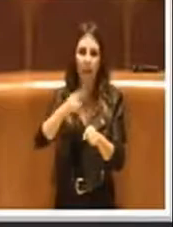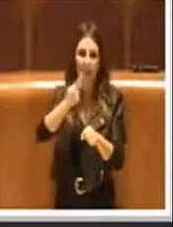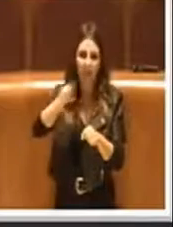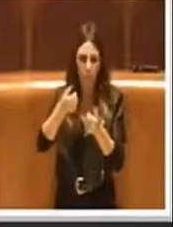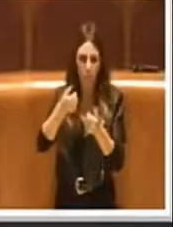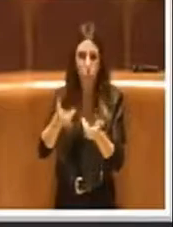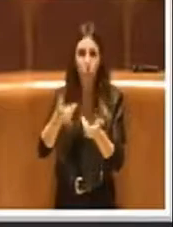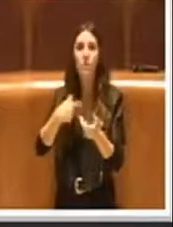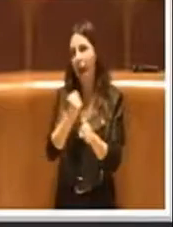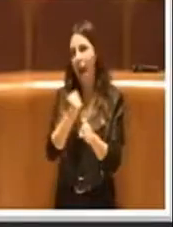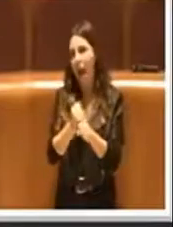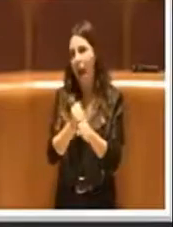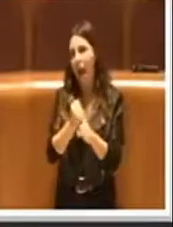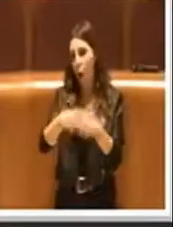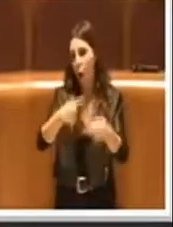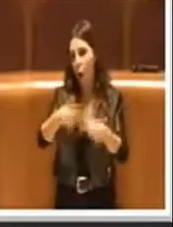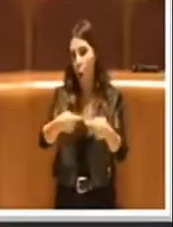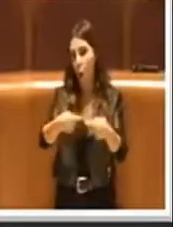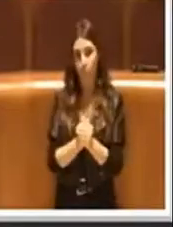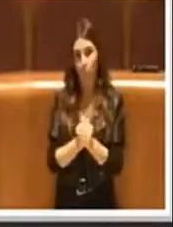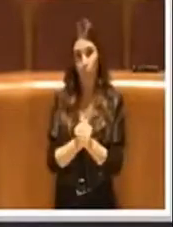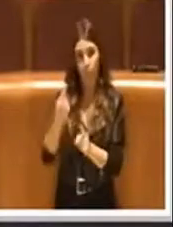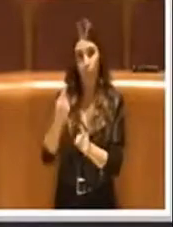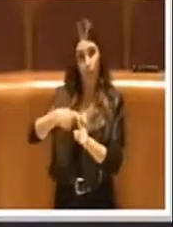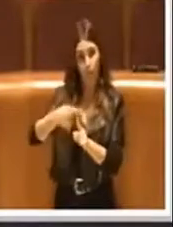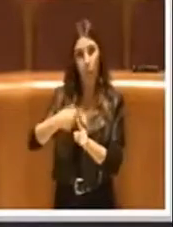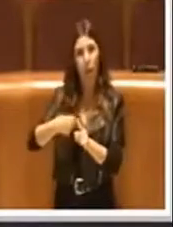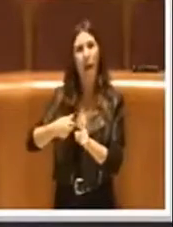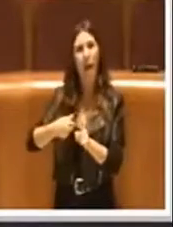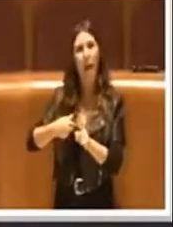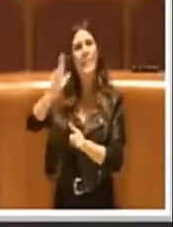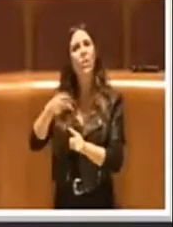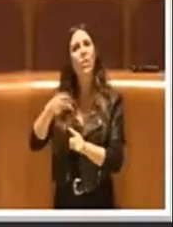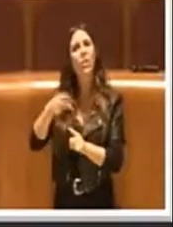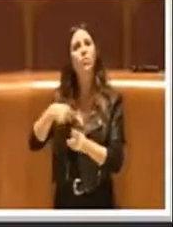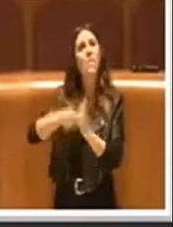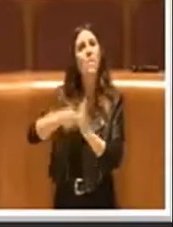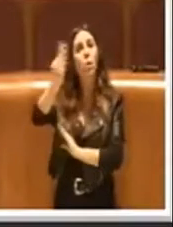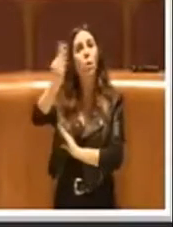a questi si aggiungono altri 13 milioni di euro, anche